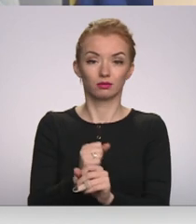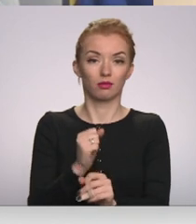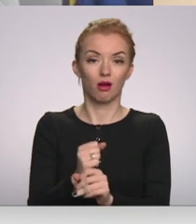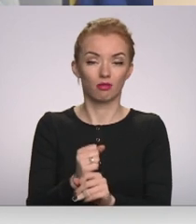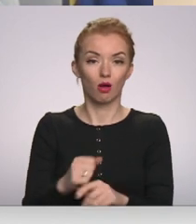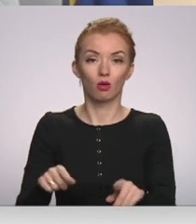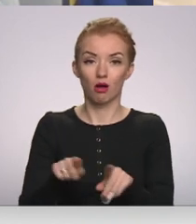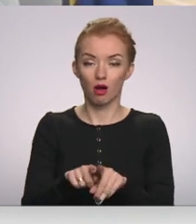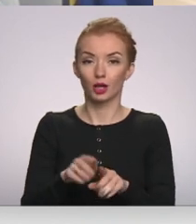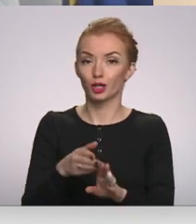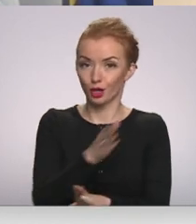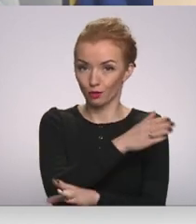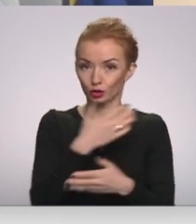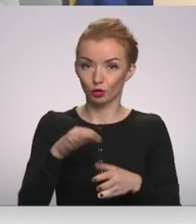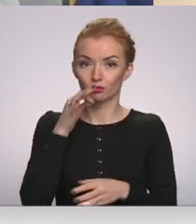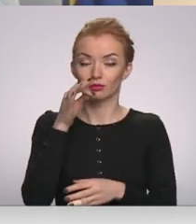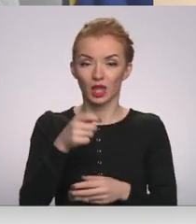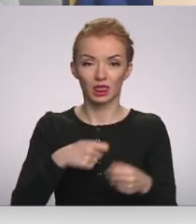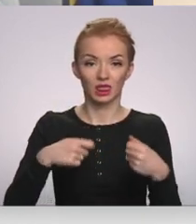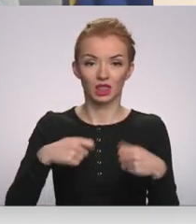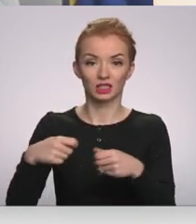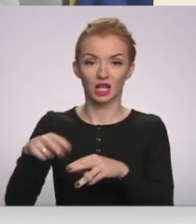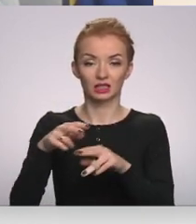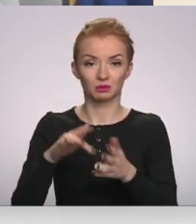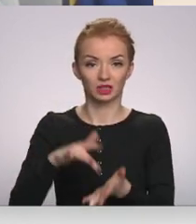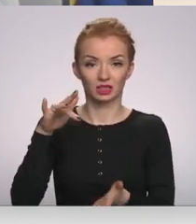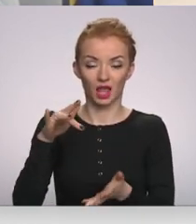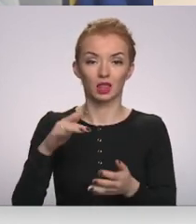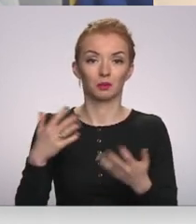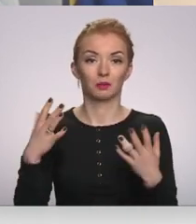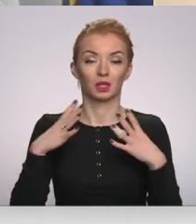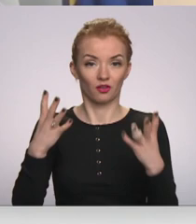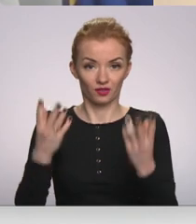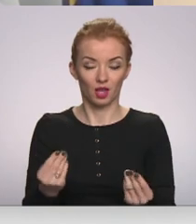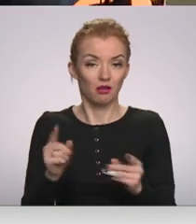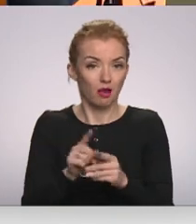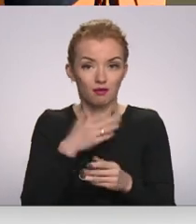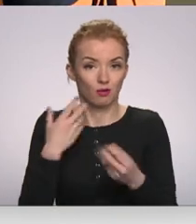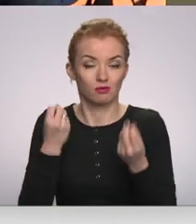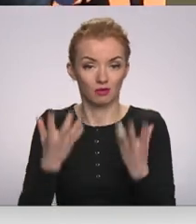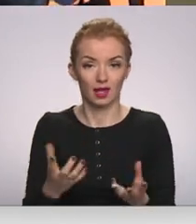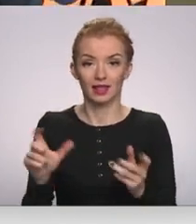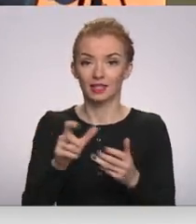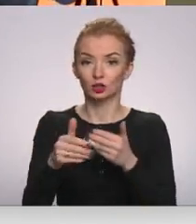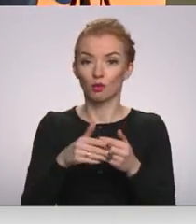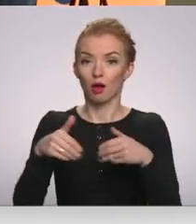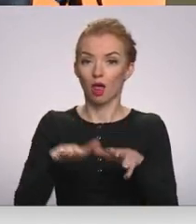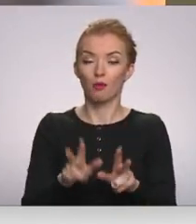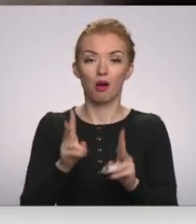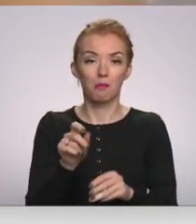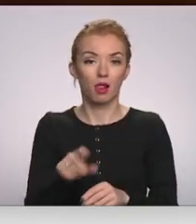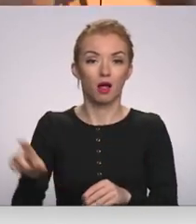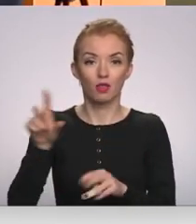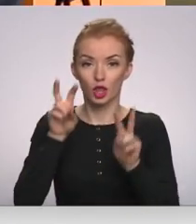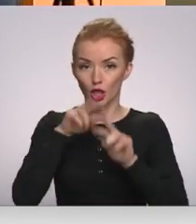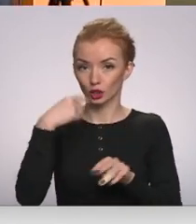iepriekš minētie tirzniecības centra brīvdienās. Arī tur ir tāda neskaidrība. Drīzumā tiks arī lemts kā palielināt